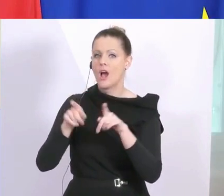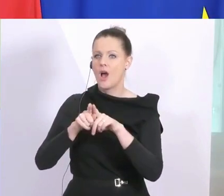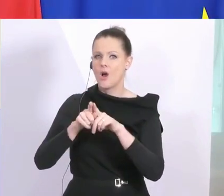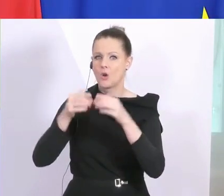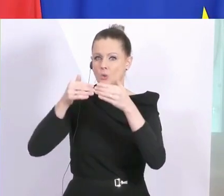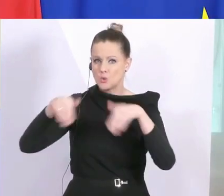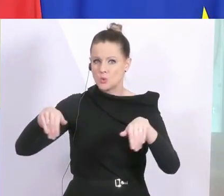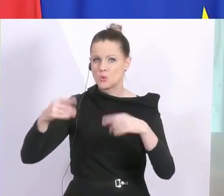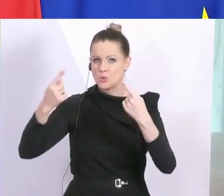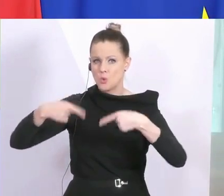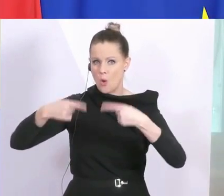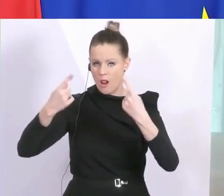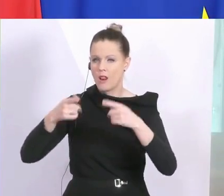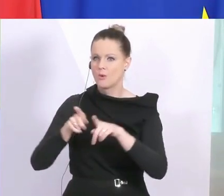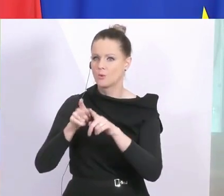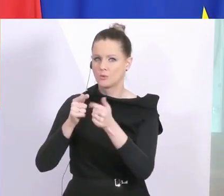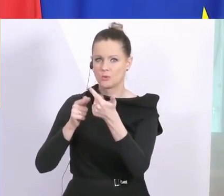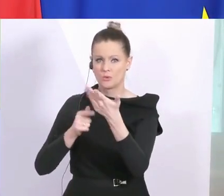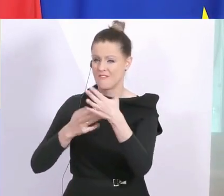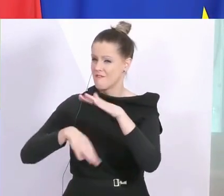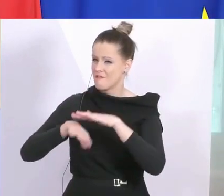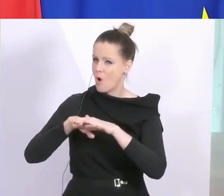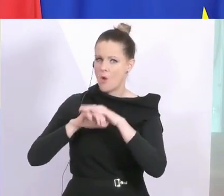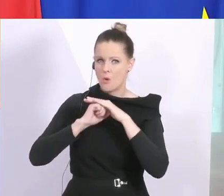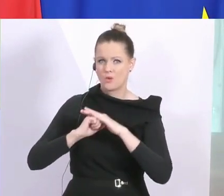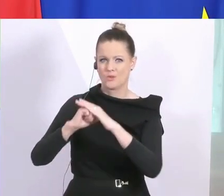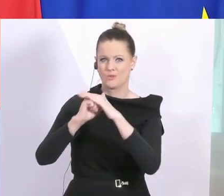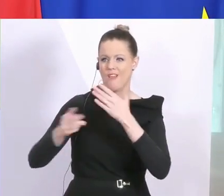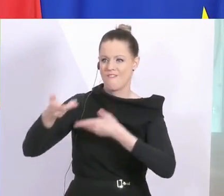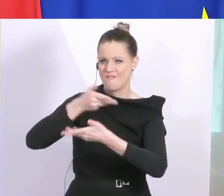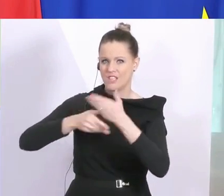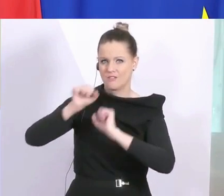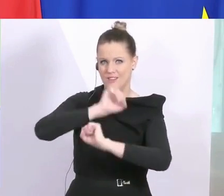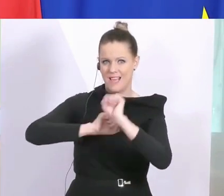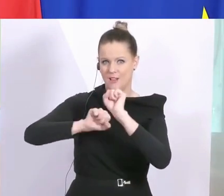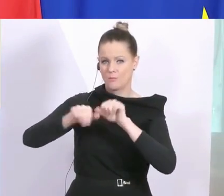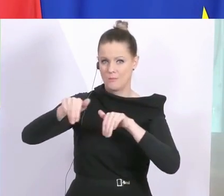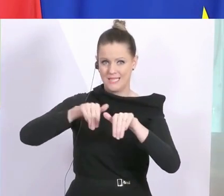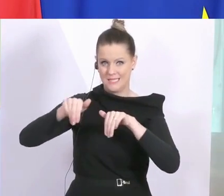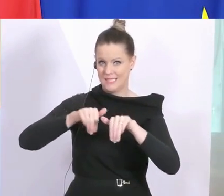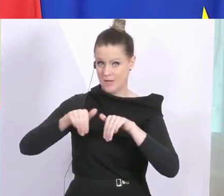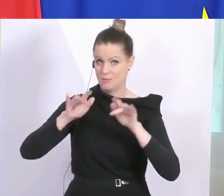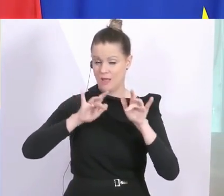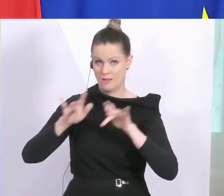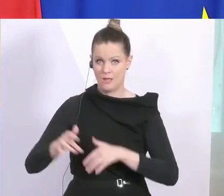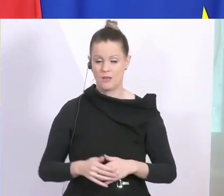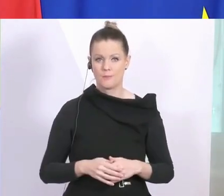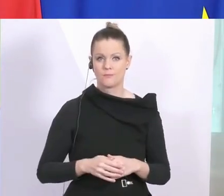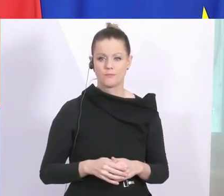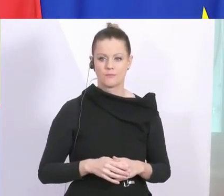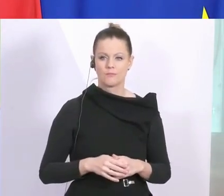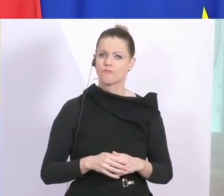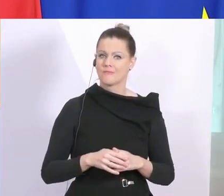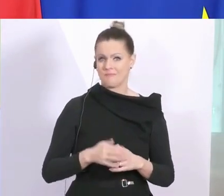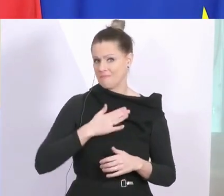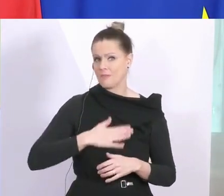Hemmnisse betrifft, die volle Unterstützung des Wirtschaftsministeriums und des Verteidigungsministeriums. Ich würde Ihnen jetzt gern sagen, ab Mittwoch